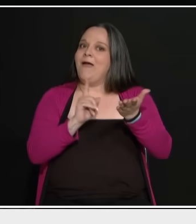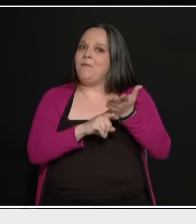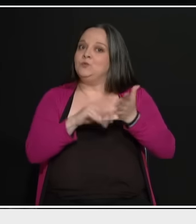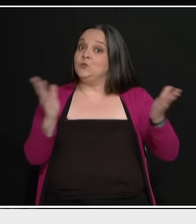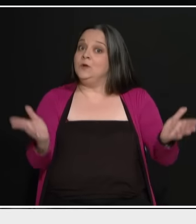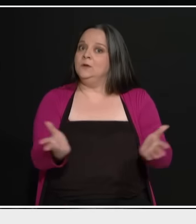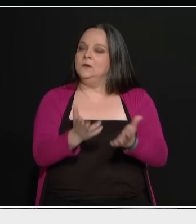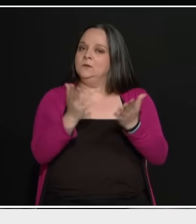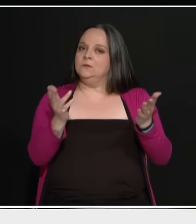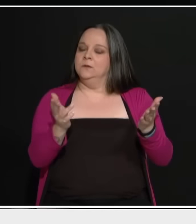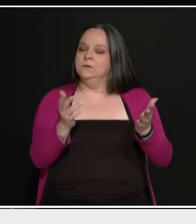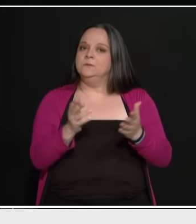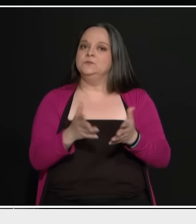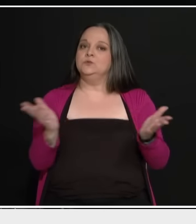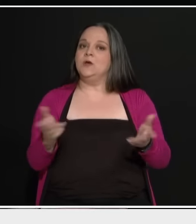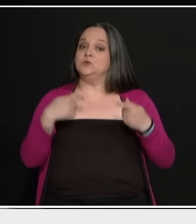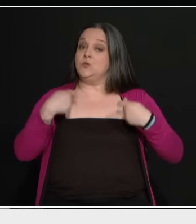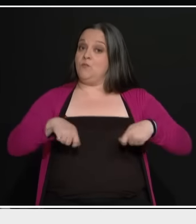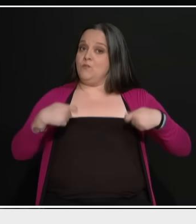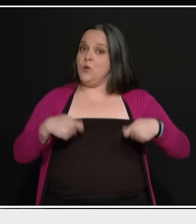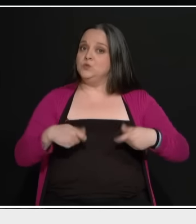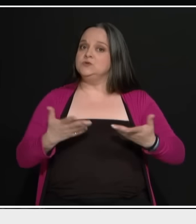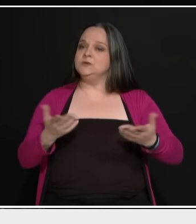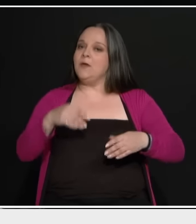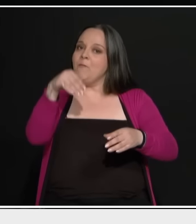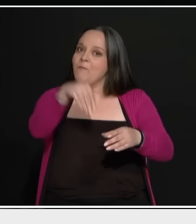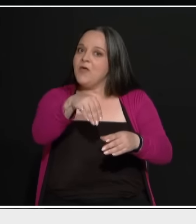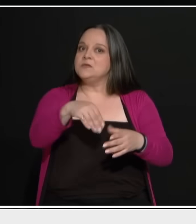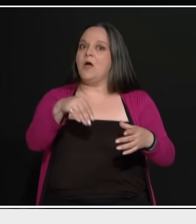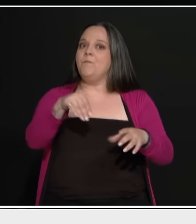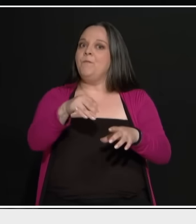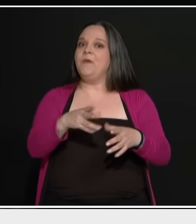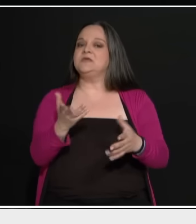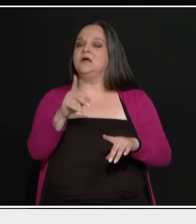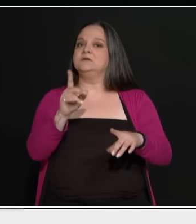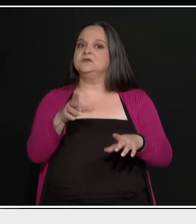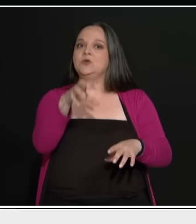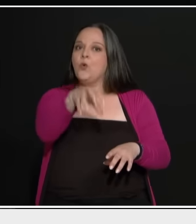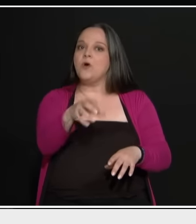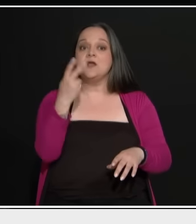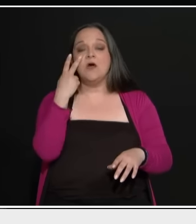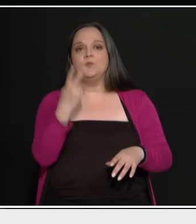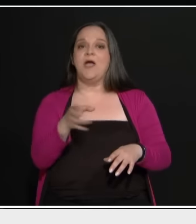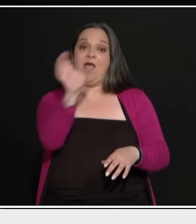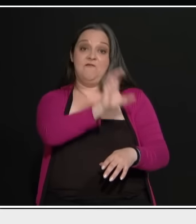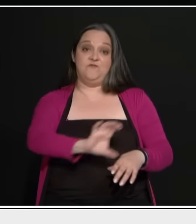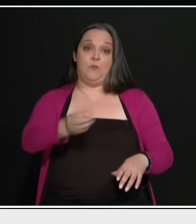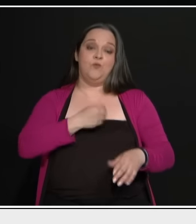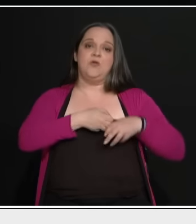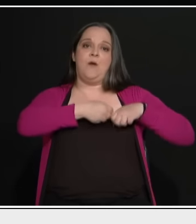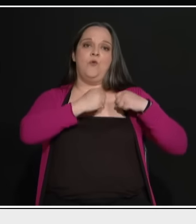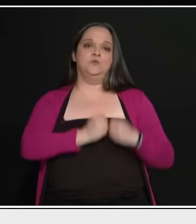κλίμα υπάρχει εντός Ελλάδος, εντός των τυχών. Η Ευρώπη απογοήτευσε γιατί οι